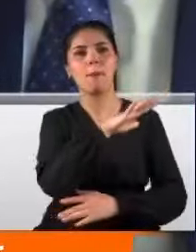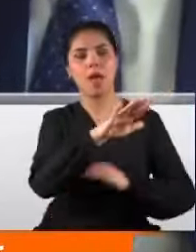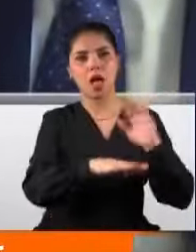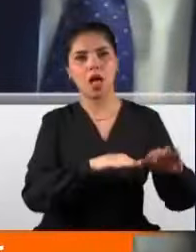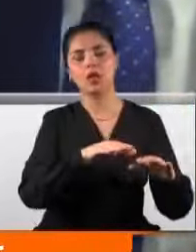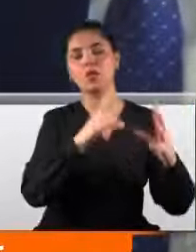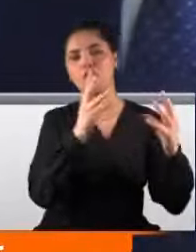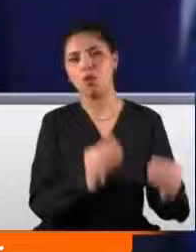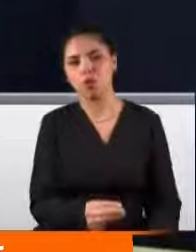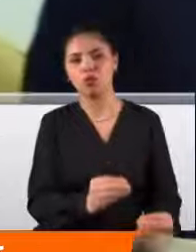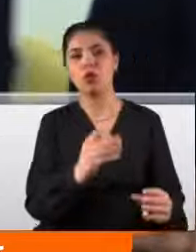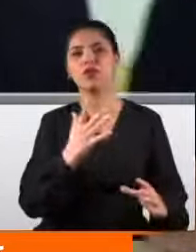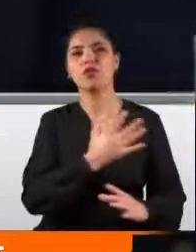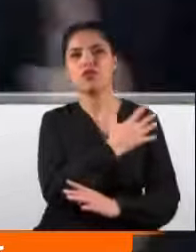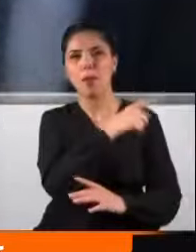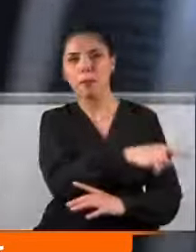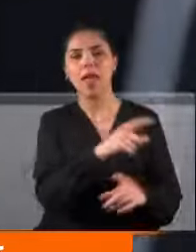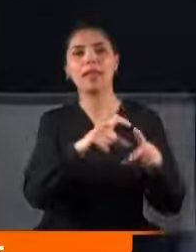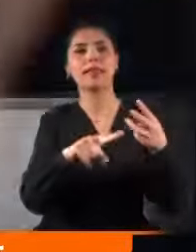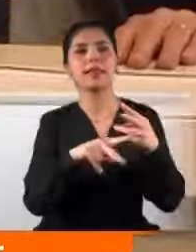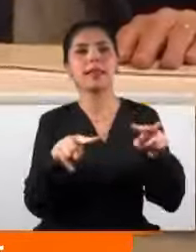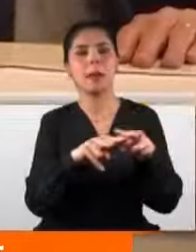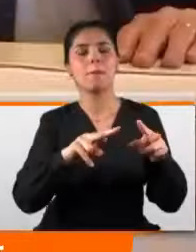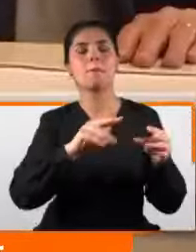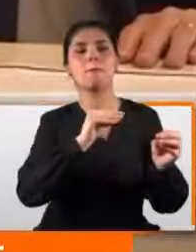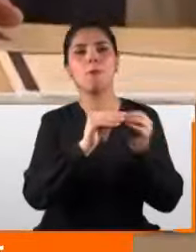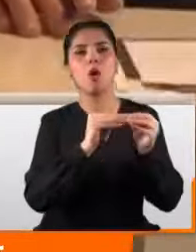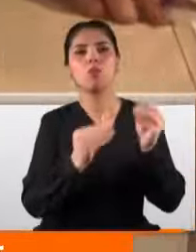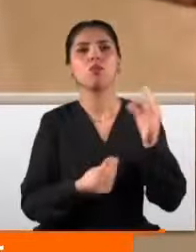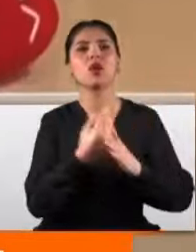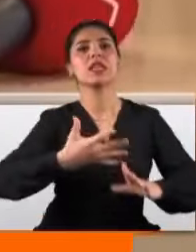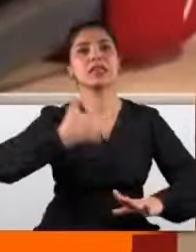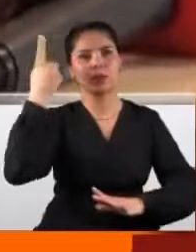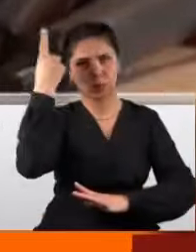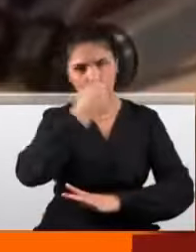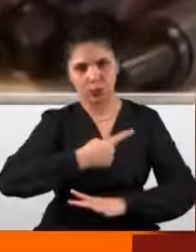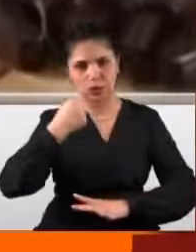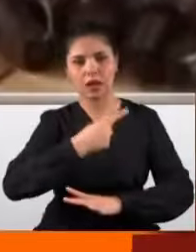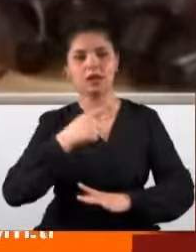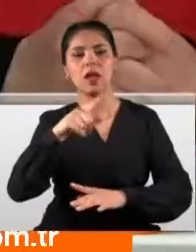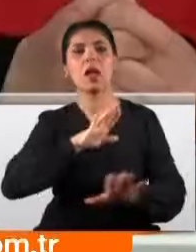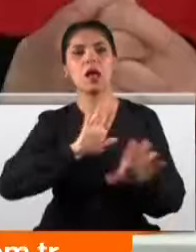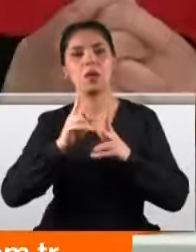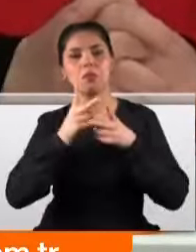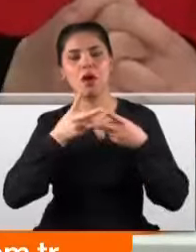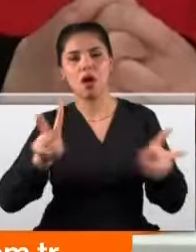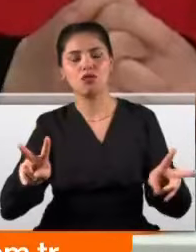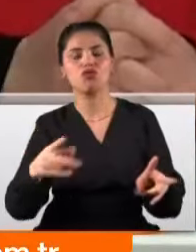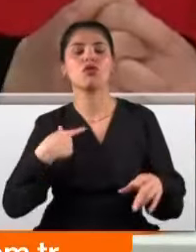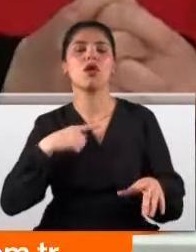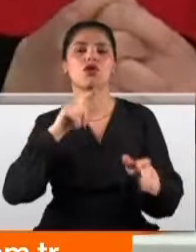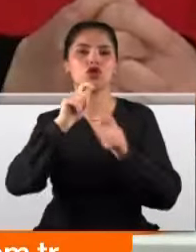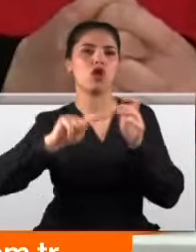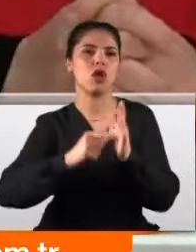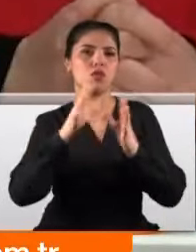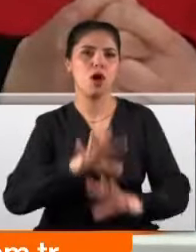yönetimi DEM Parti'yi küstürmemek için apar topar kapılarımız sonuna kadar açık beyan namesi hazırladı. Cumhuriyet Halk Partili